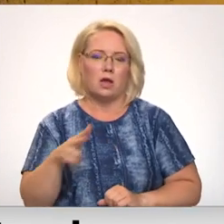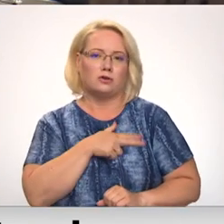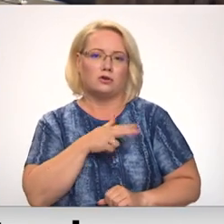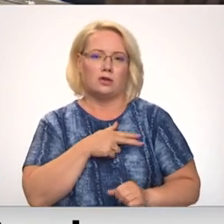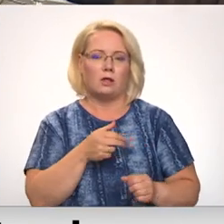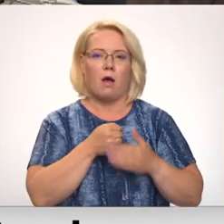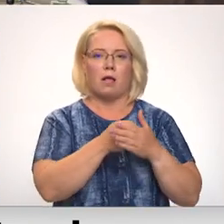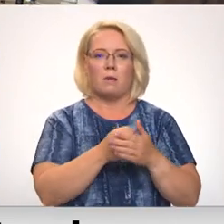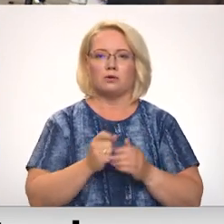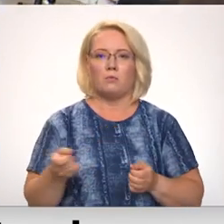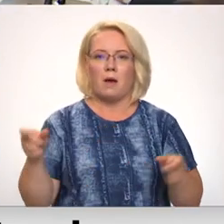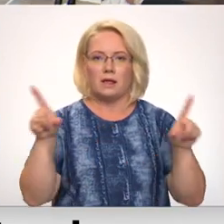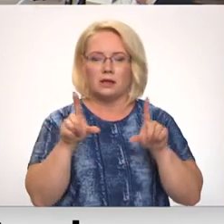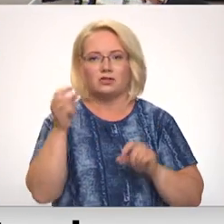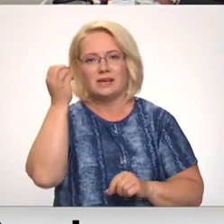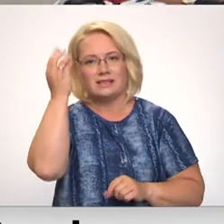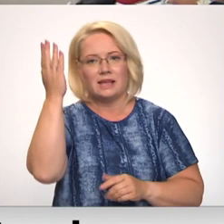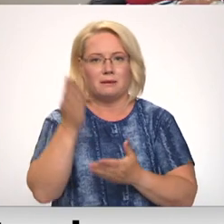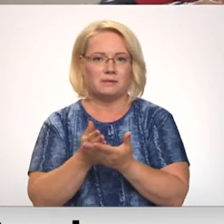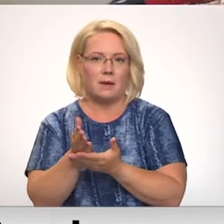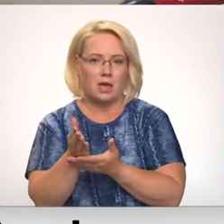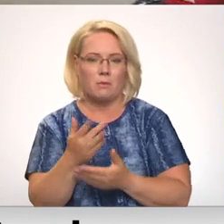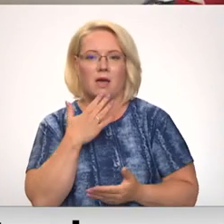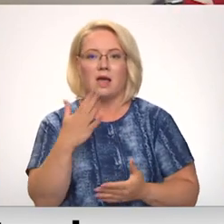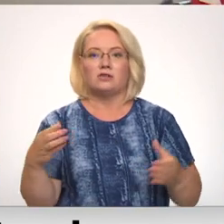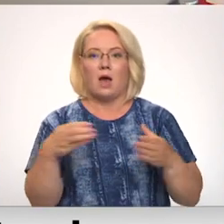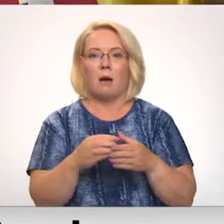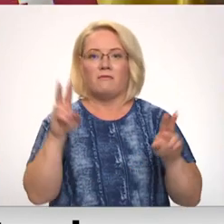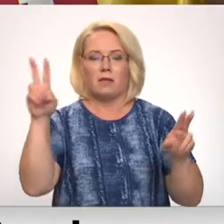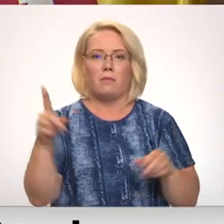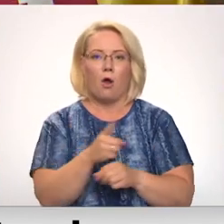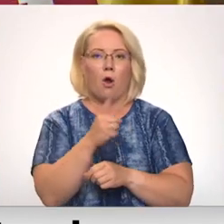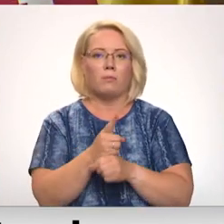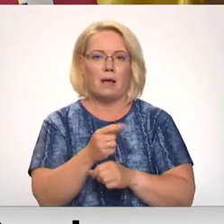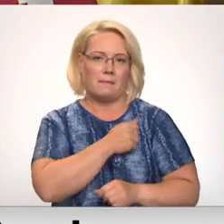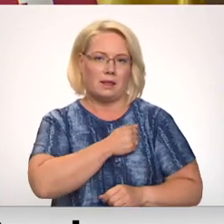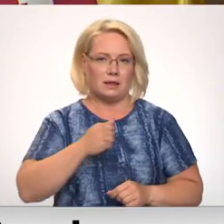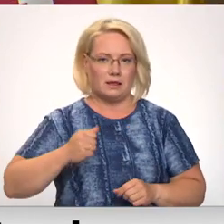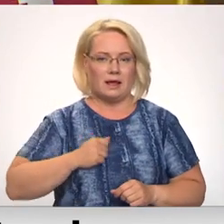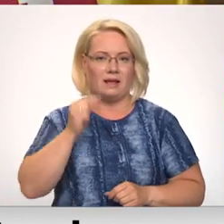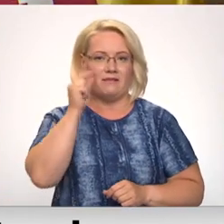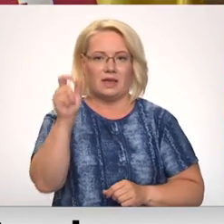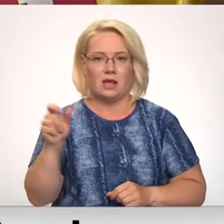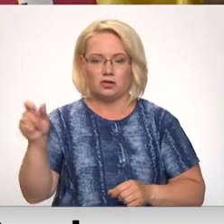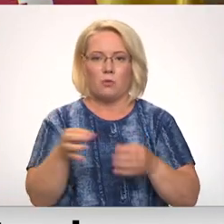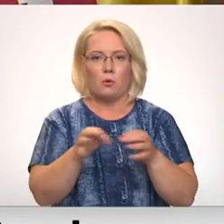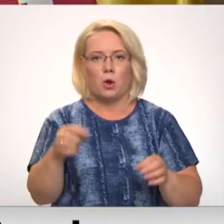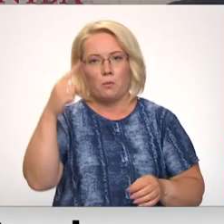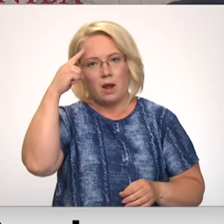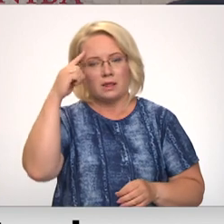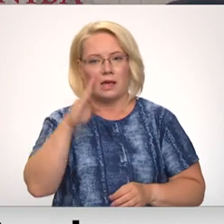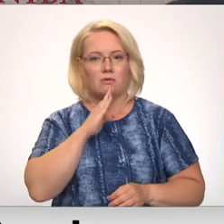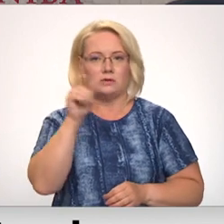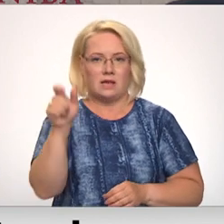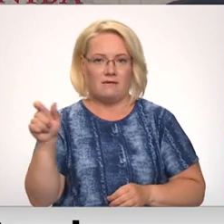palielināšanu, izglītības pieejamību. Nacionāla apvienība ir par obligātu militāro dienestu vīriešiem un brīvprātīgus sievietēm.